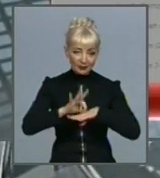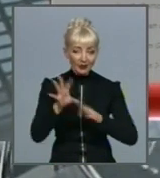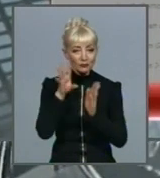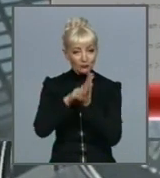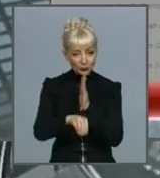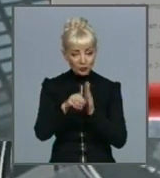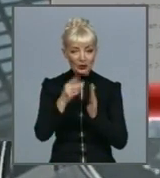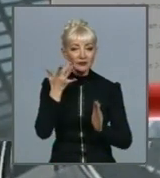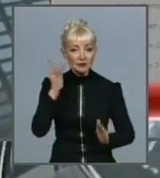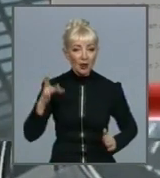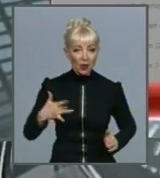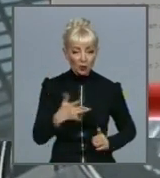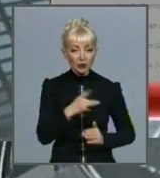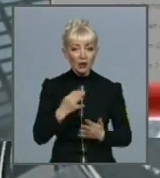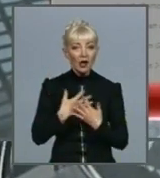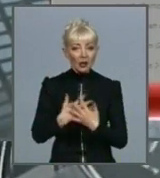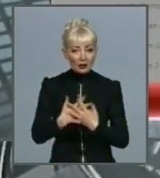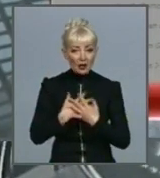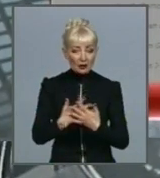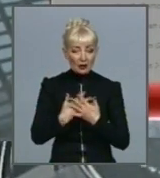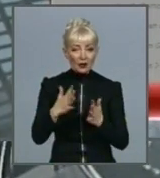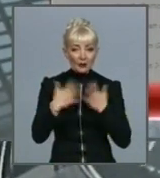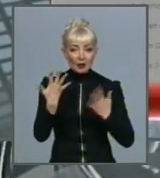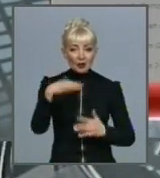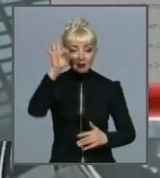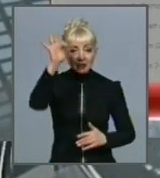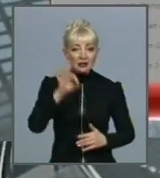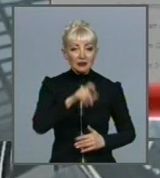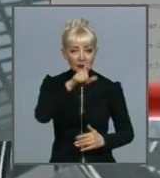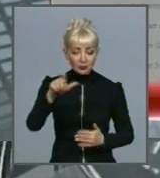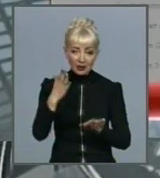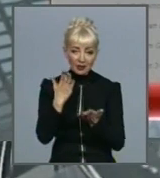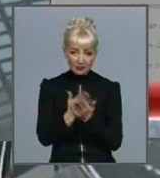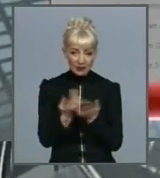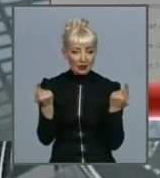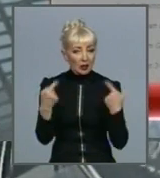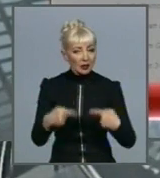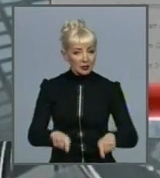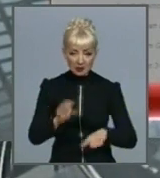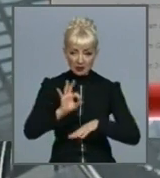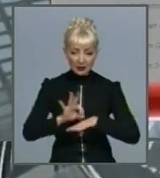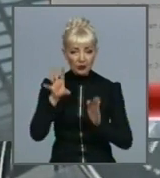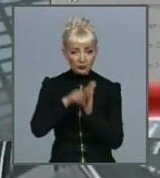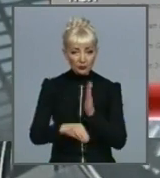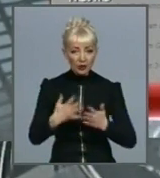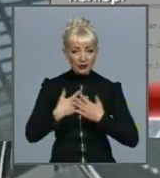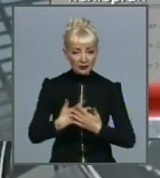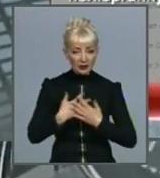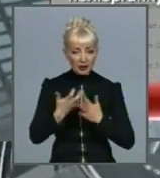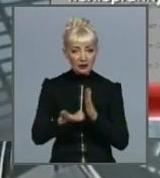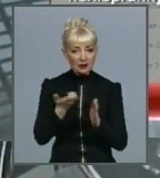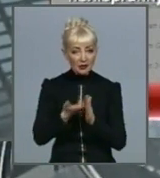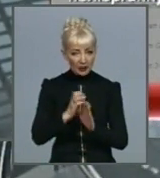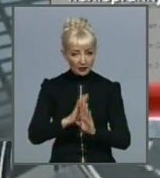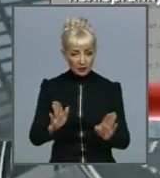задишку. І близько 5% пацієнтів мають критичні захворювання, включаючи дихальну недостатність, септичний шок